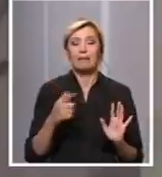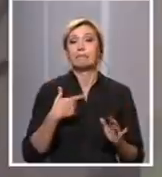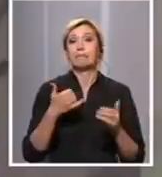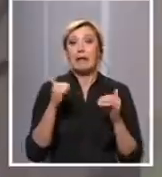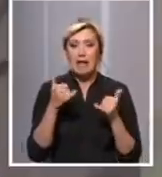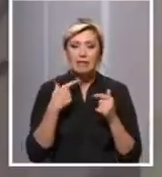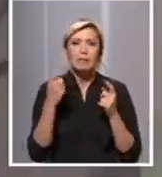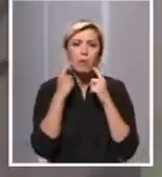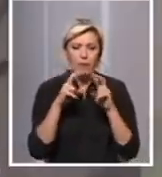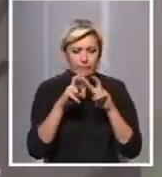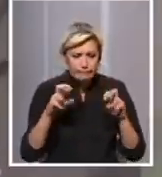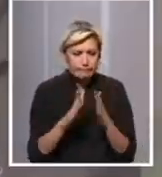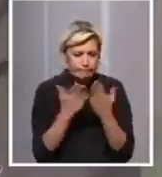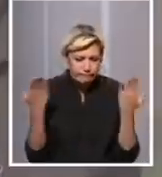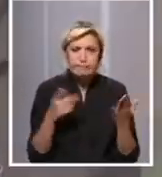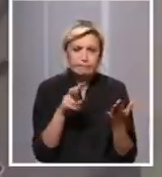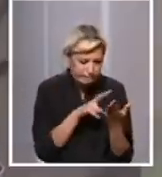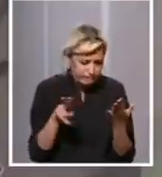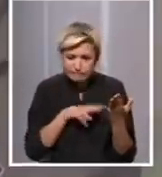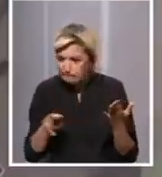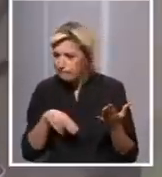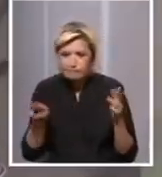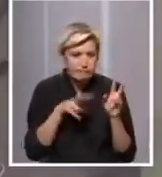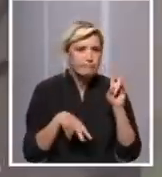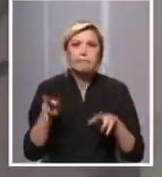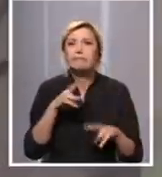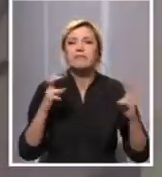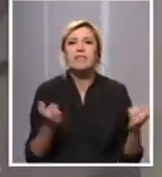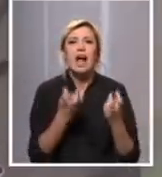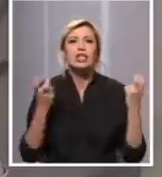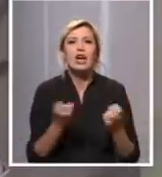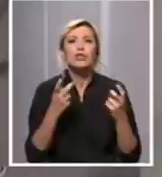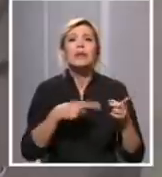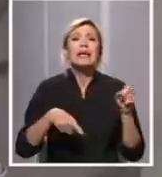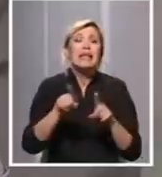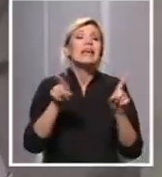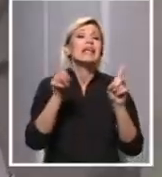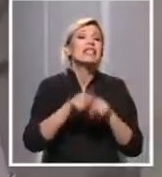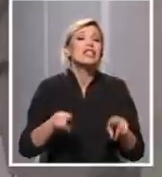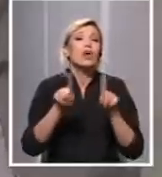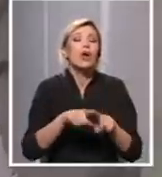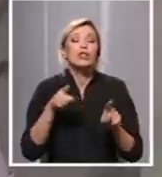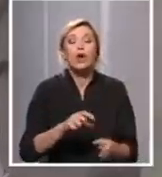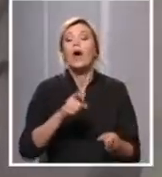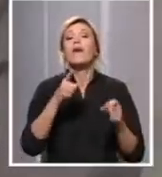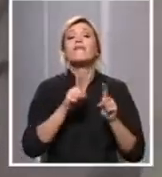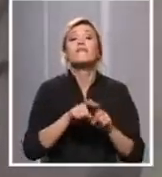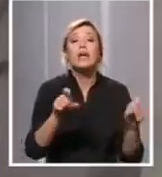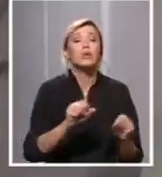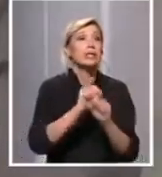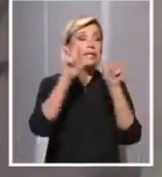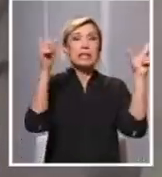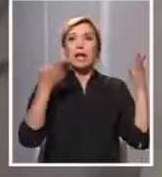članke američke gde uvek počinju sa tom rečenicom i virus nas je iznenadio sada u ovom trenutku i nemamo objašnjenje